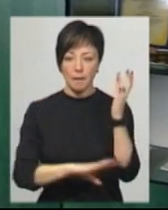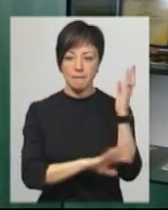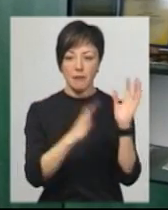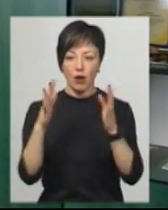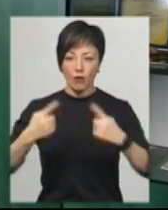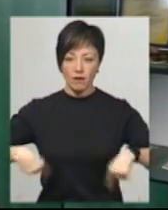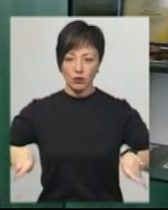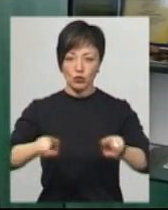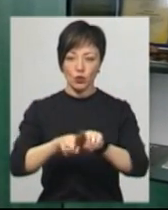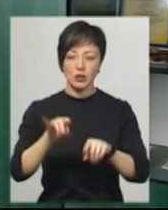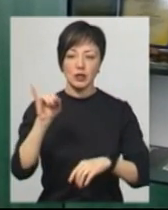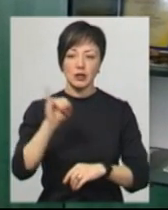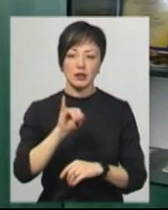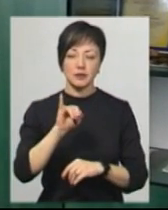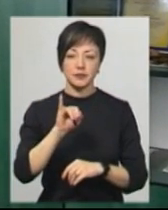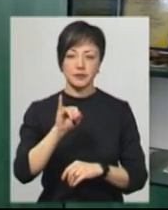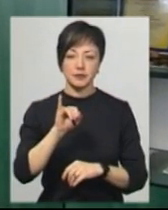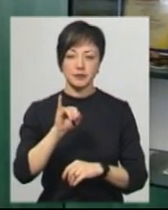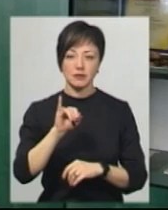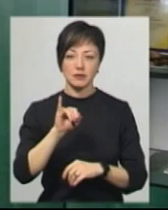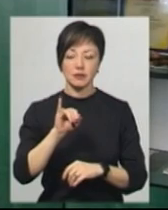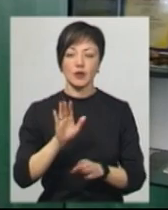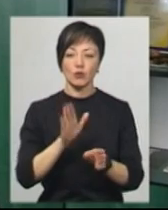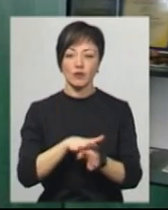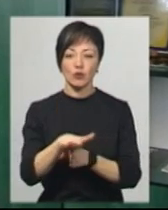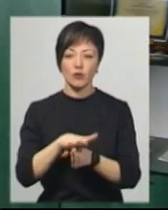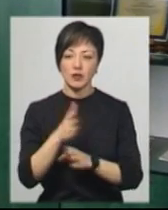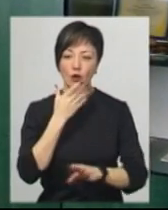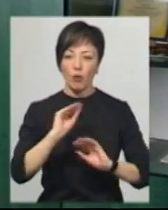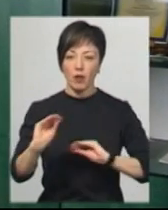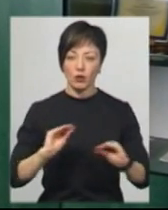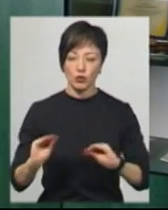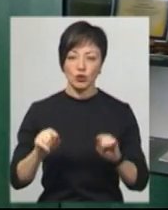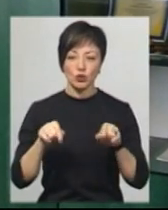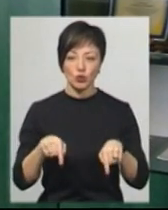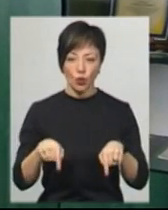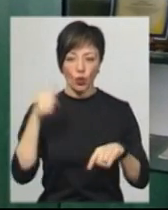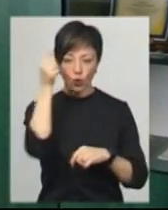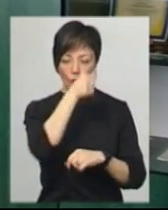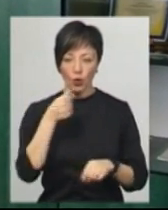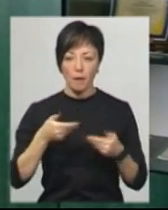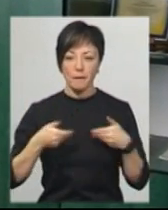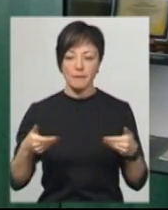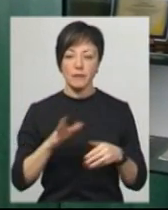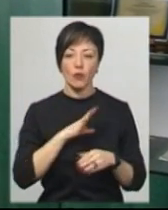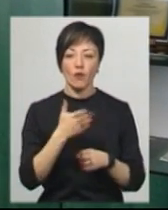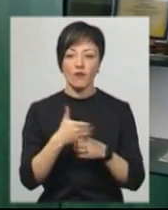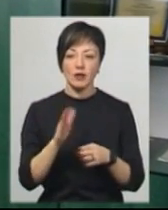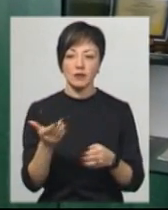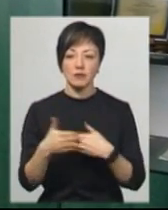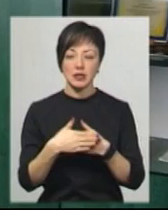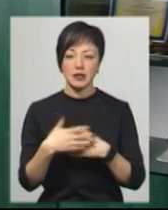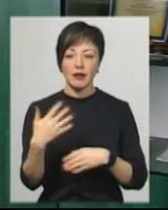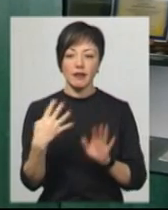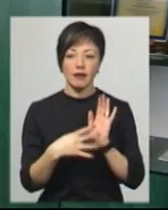зона і буде відбуватись його облагородення. Цього року було виділено близько